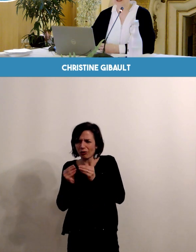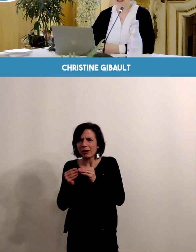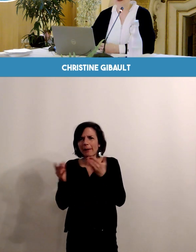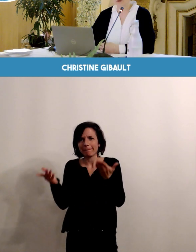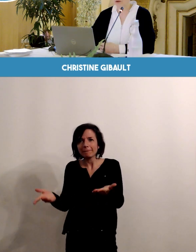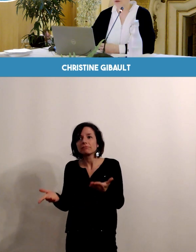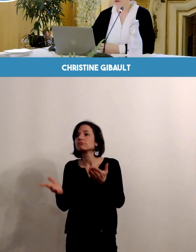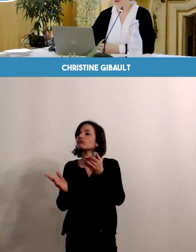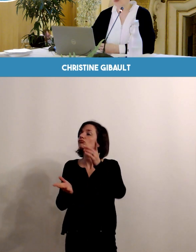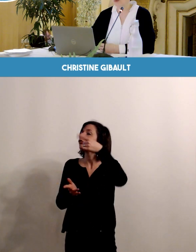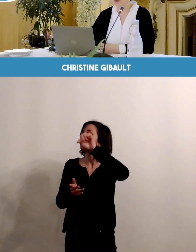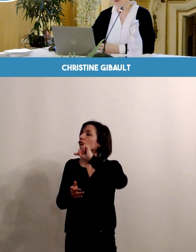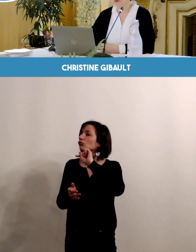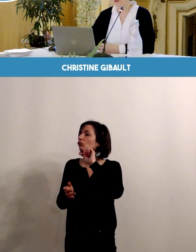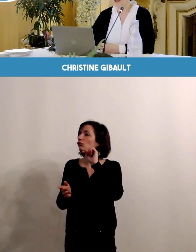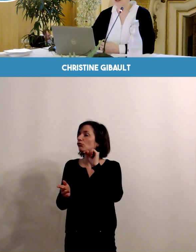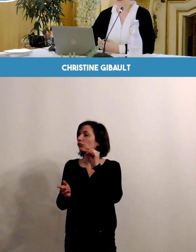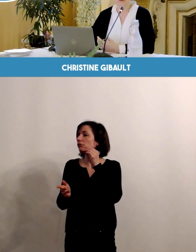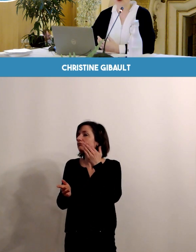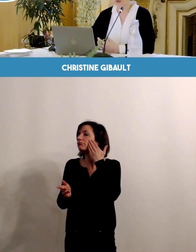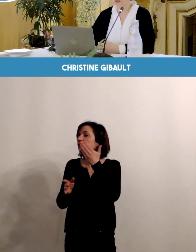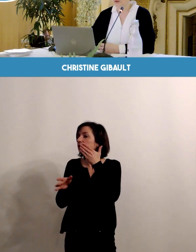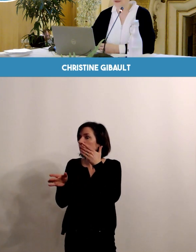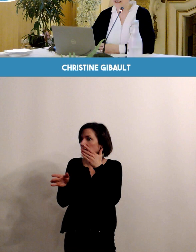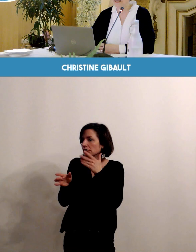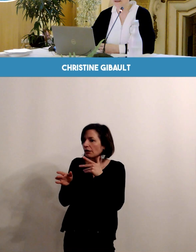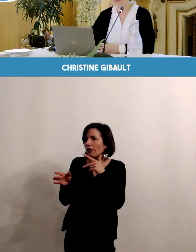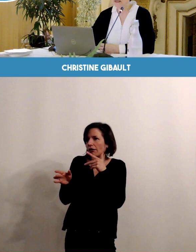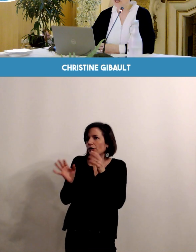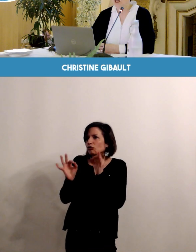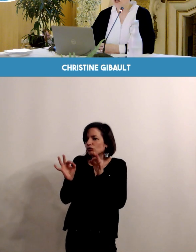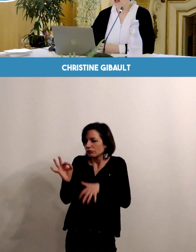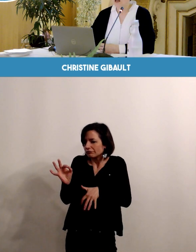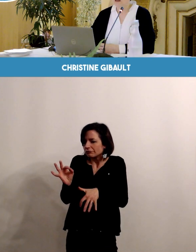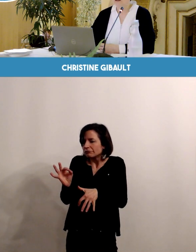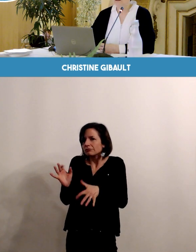vous qui êtes en début de grossesse ou en cours de grossesse.